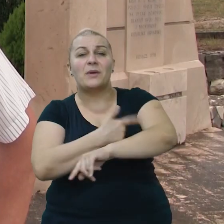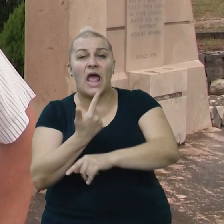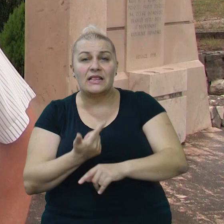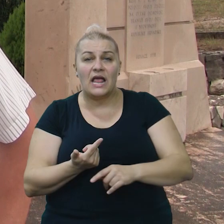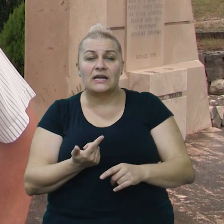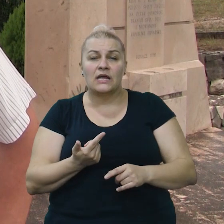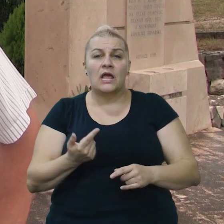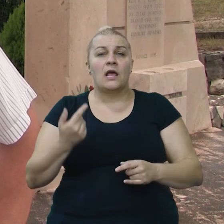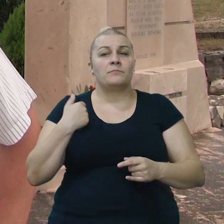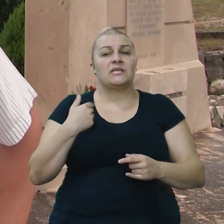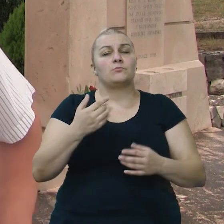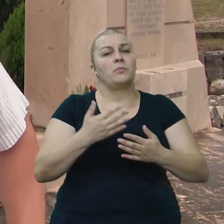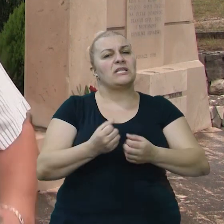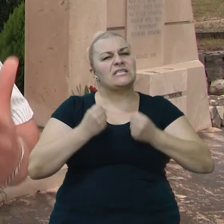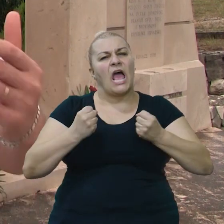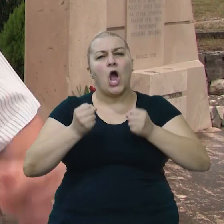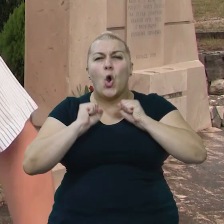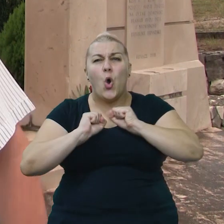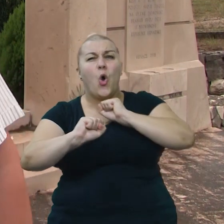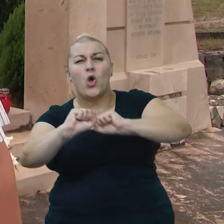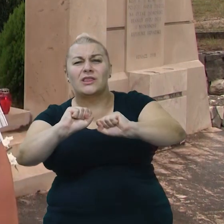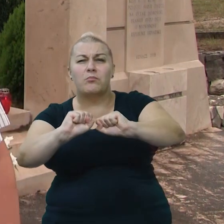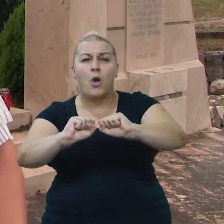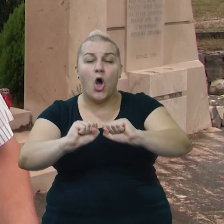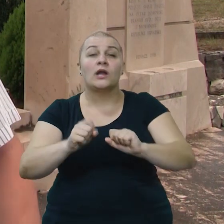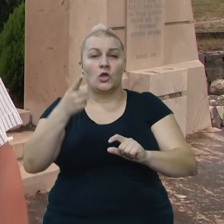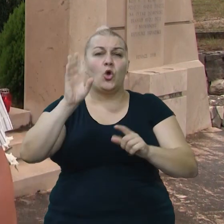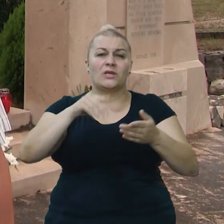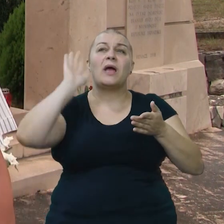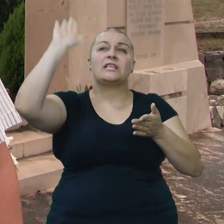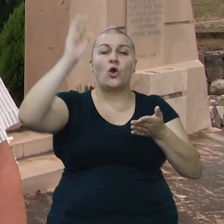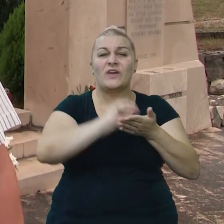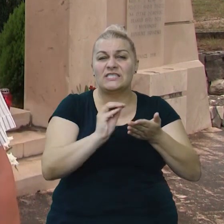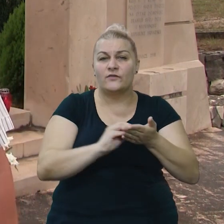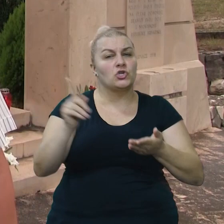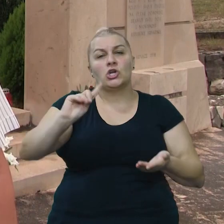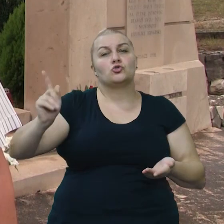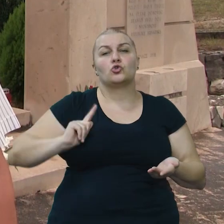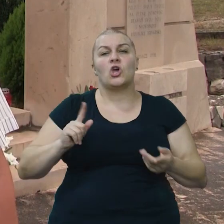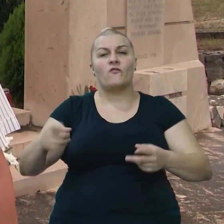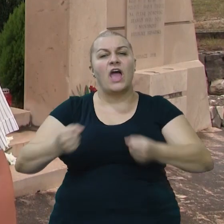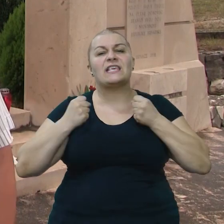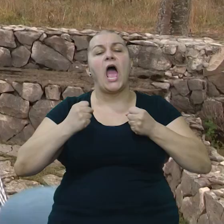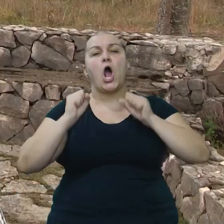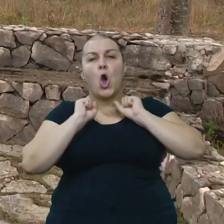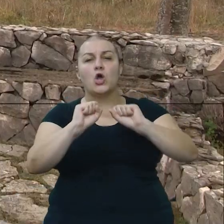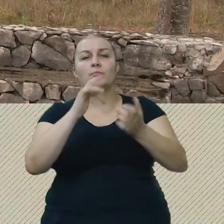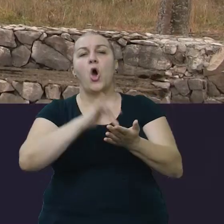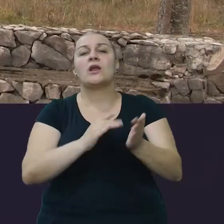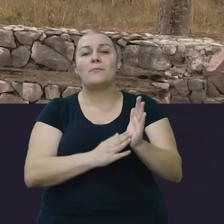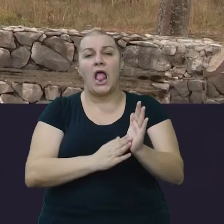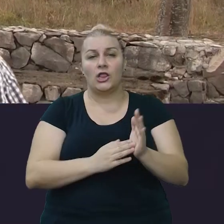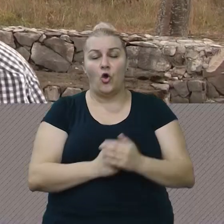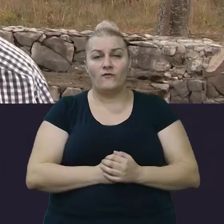pružili toliko žestak otporu, čak to ima i u njihovim izvještajima, da nisu očekivali tako jak otporu na Maljkovu. To